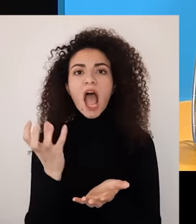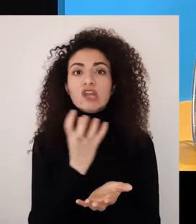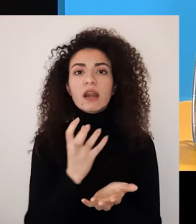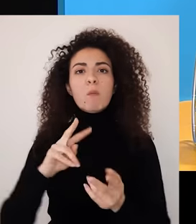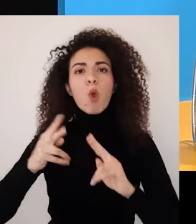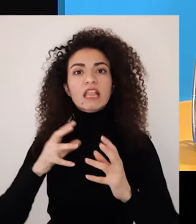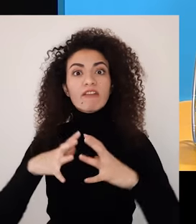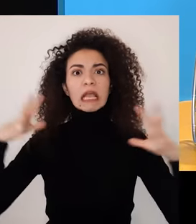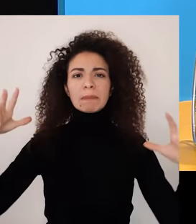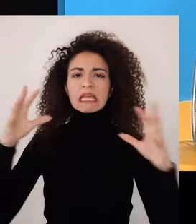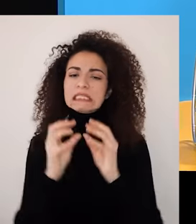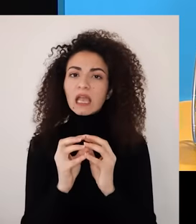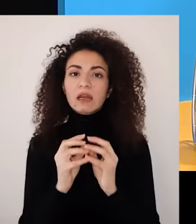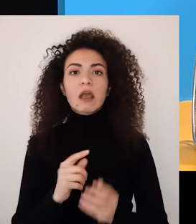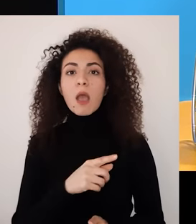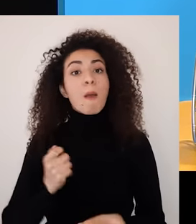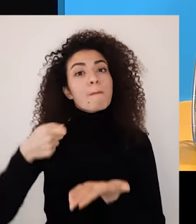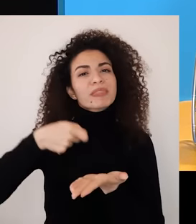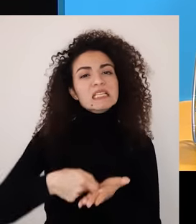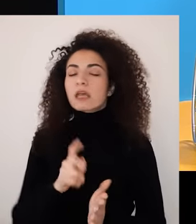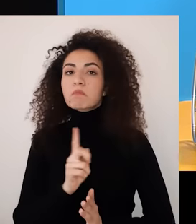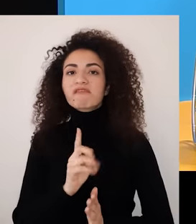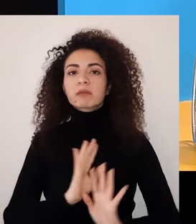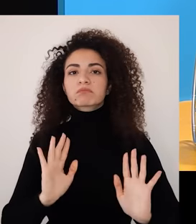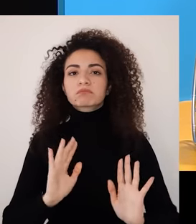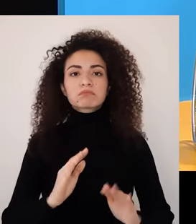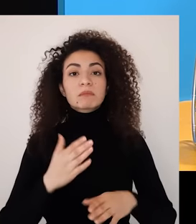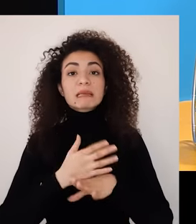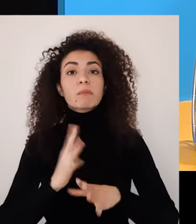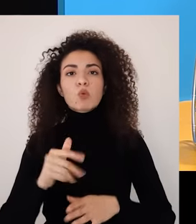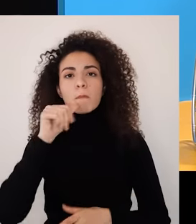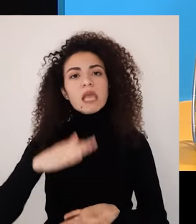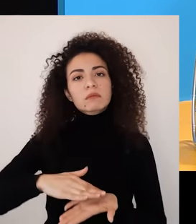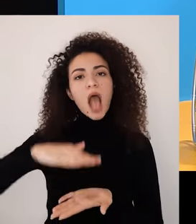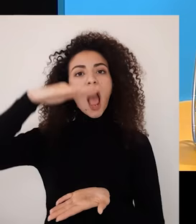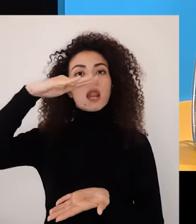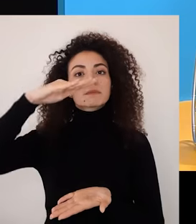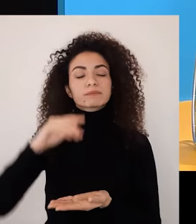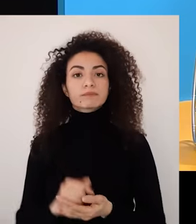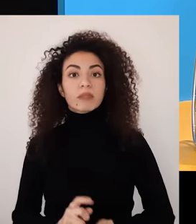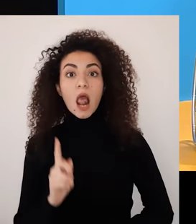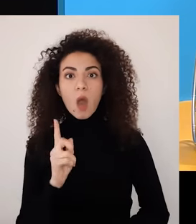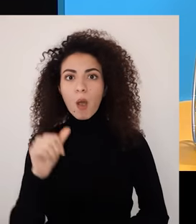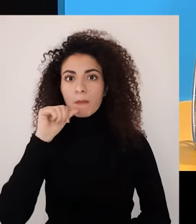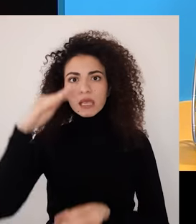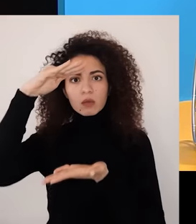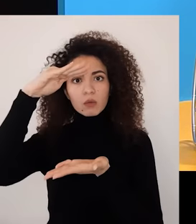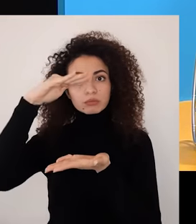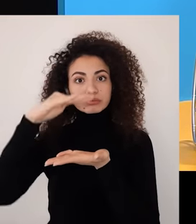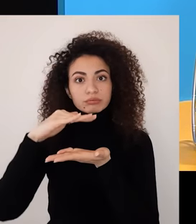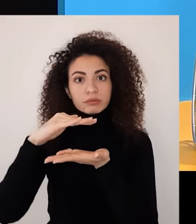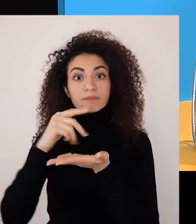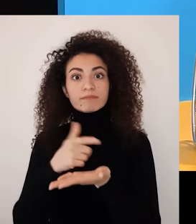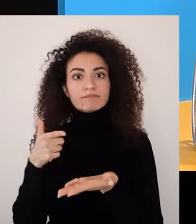وإذا نظر للماء بلاحظ وجود صخور وحصة بأحجام مختلفة ولكن ما بتأثر على رحلته